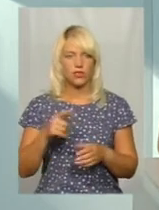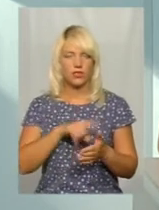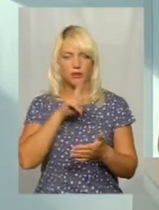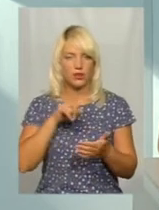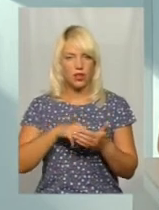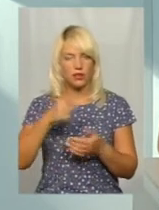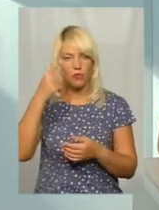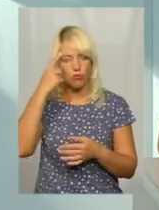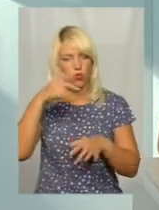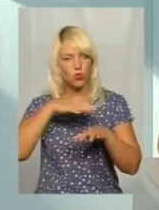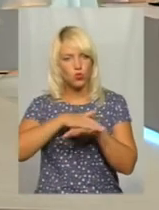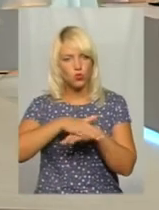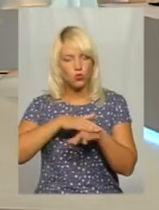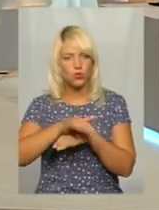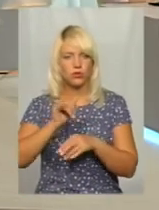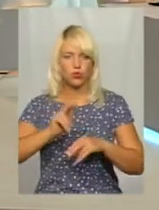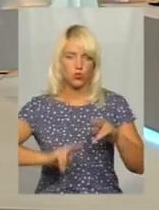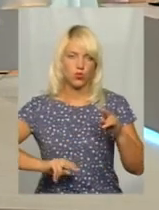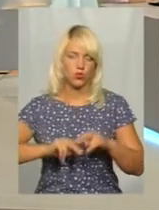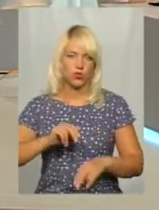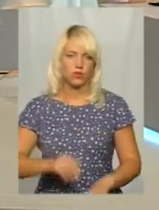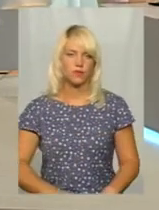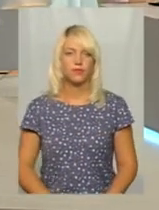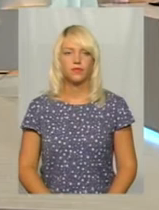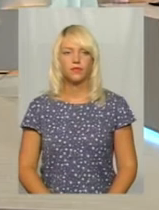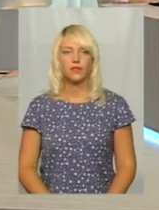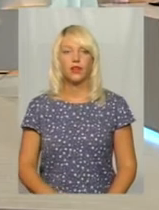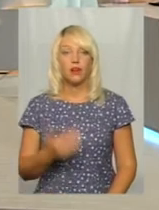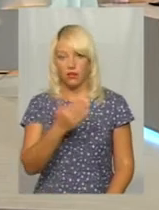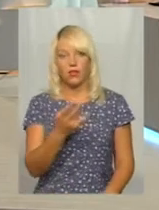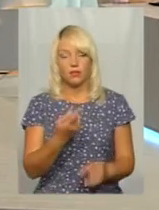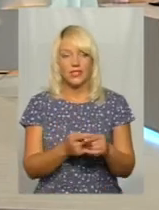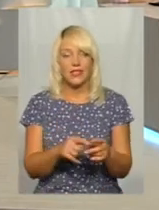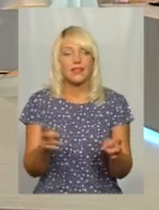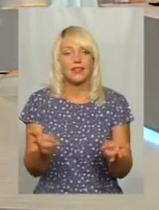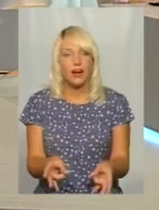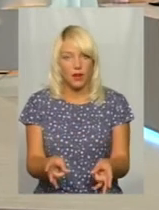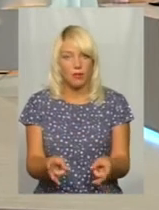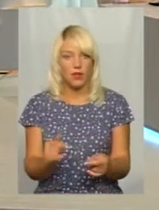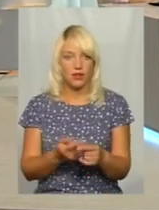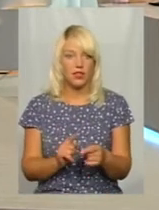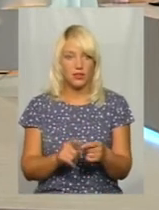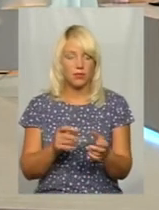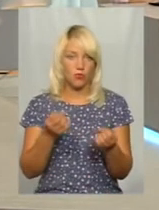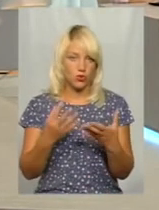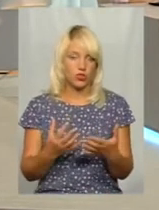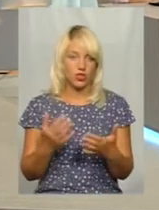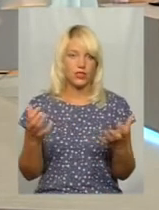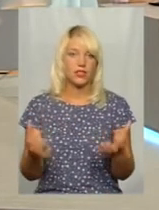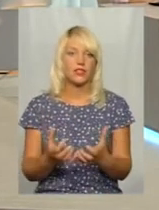продумують і будують. Їм це треба в кінці-кінці. Їм простіше зберегти